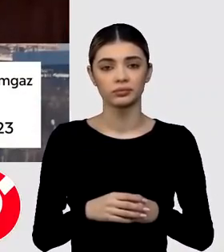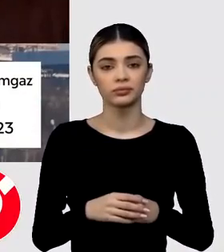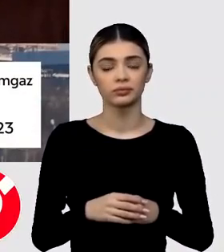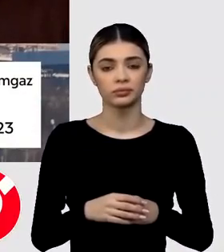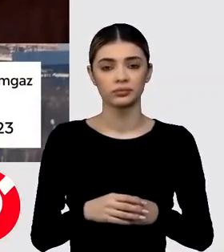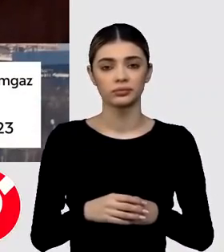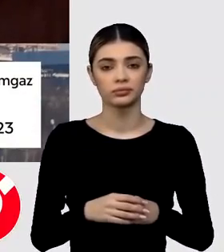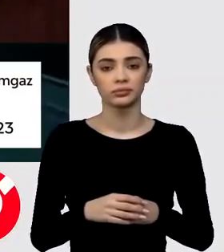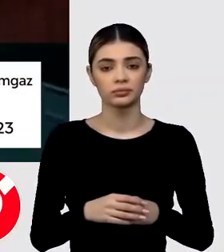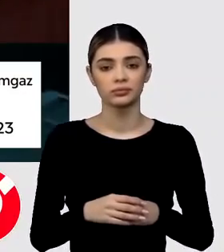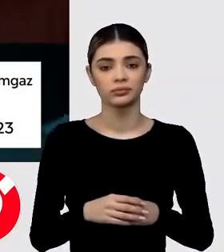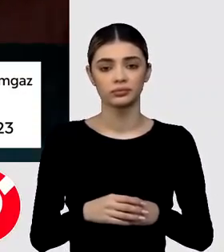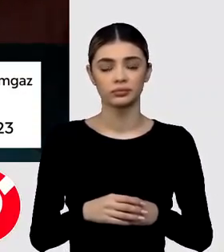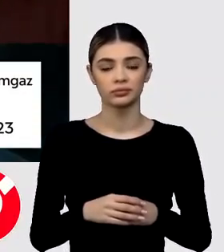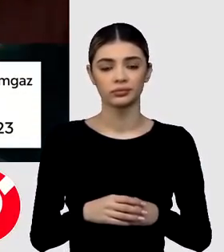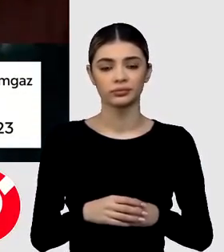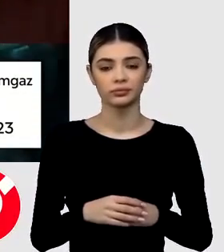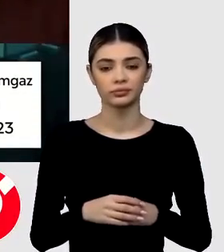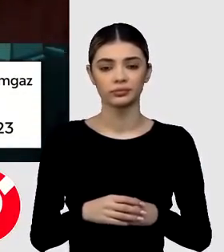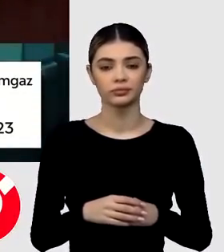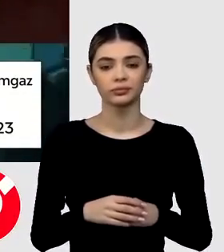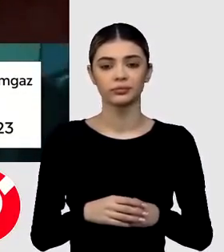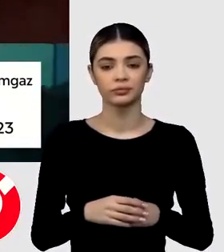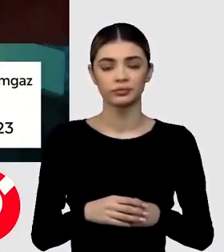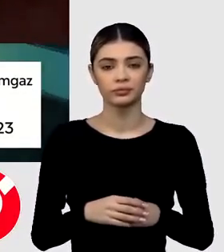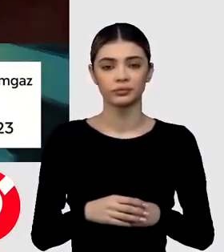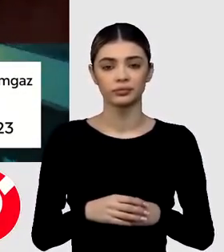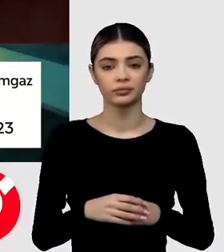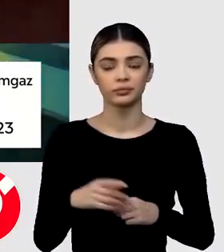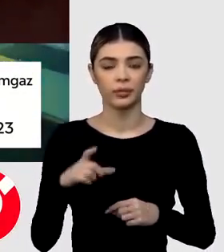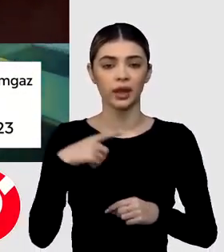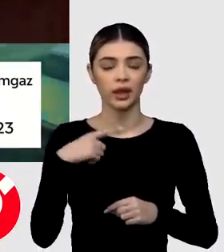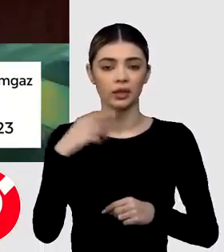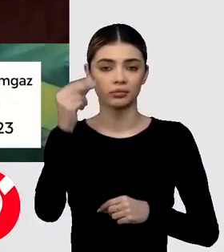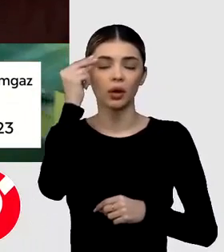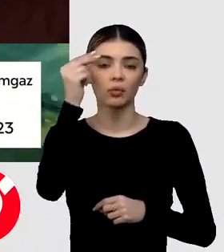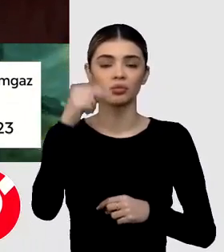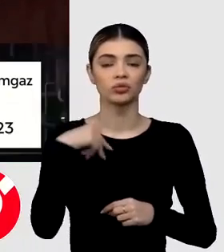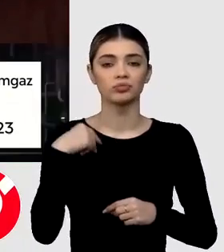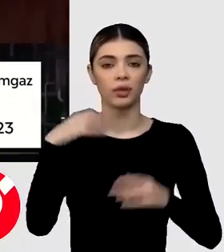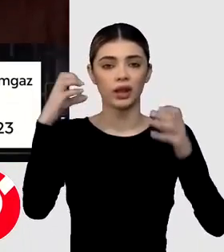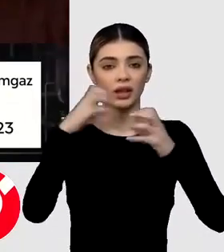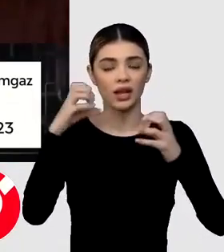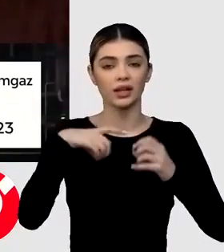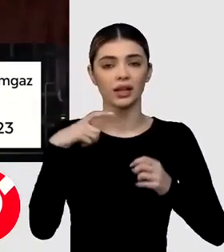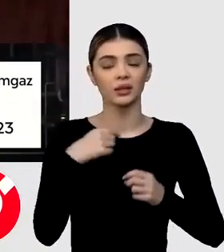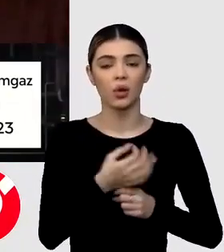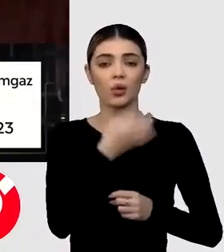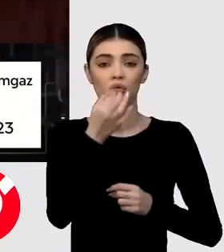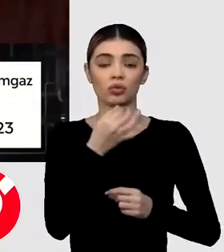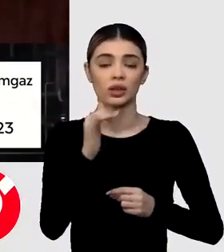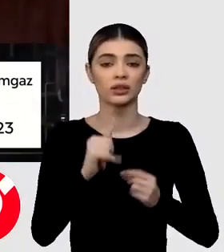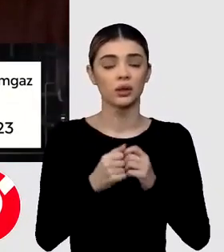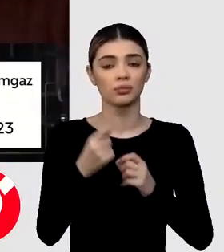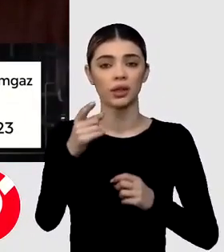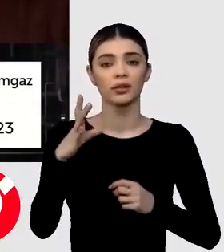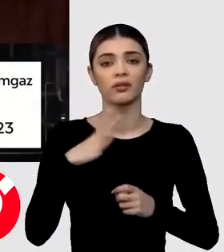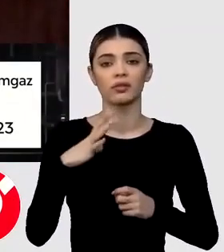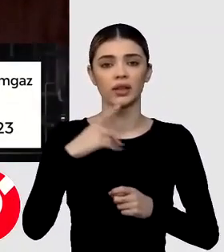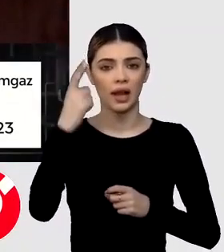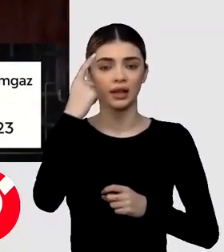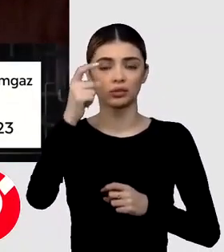era clar că iarna a dat să fie mai ușoară decât s-au temut